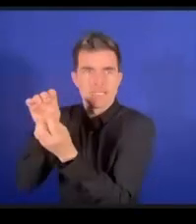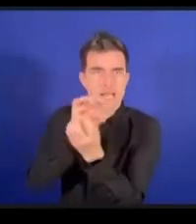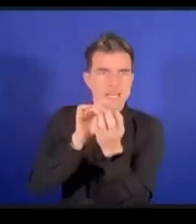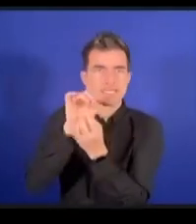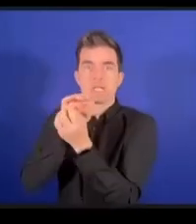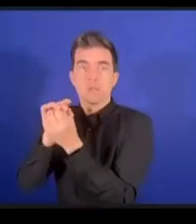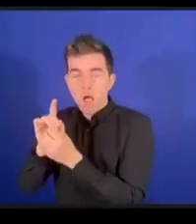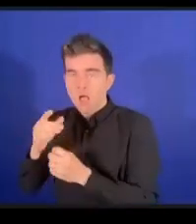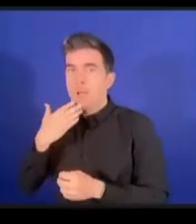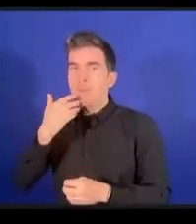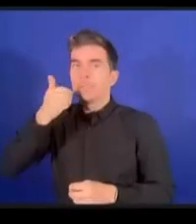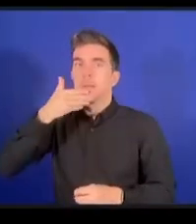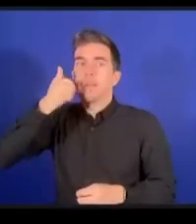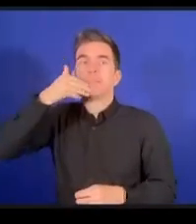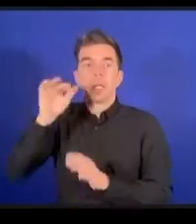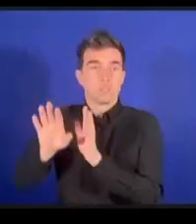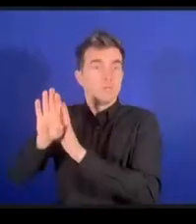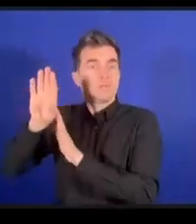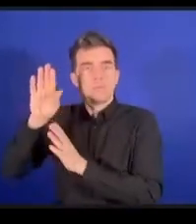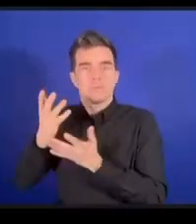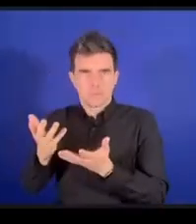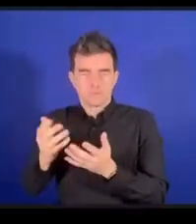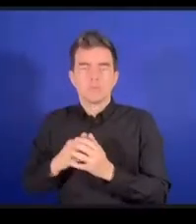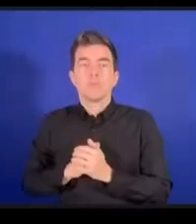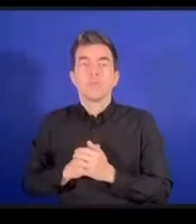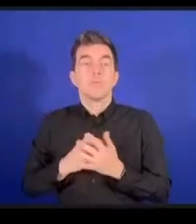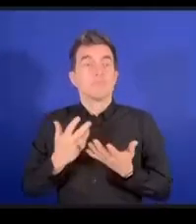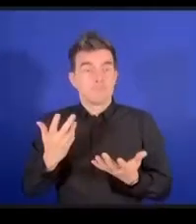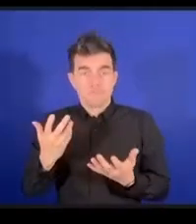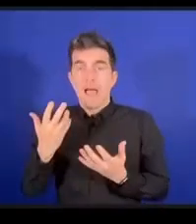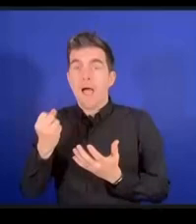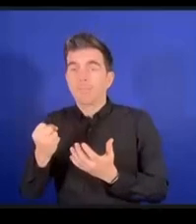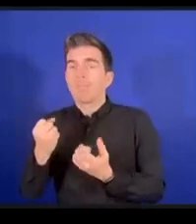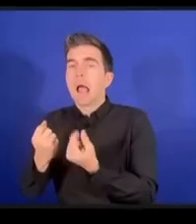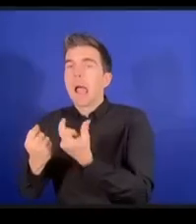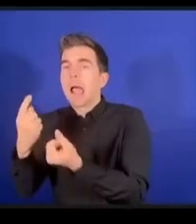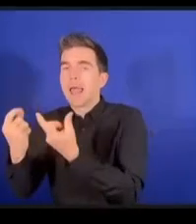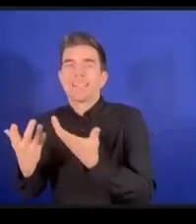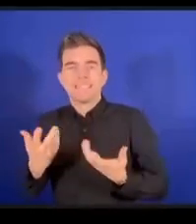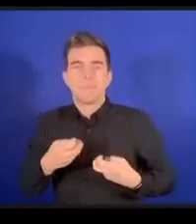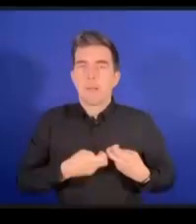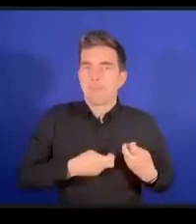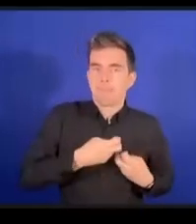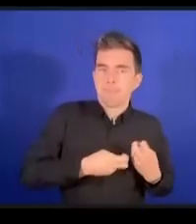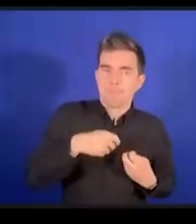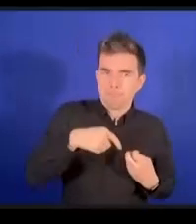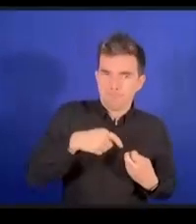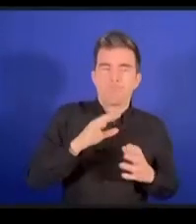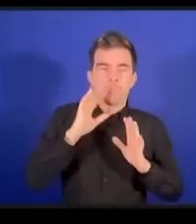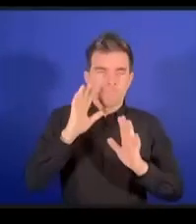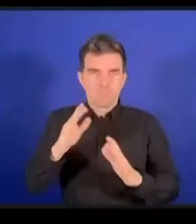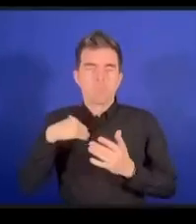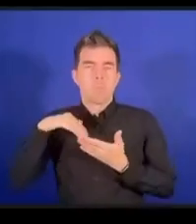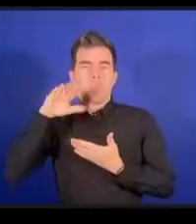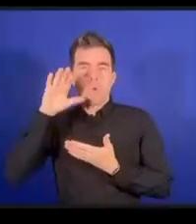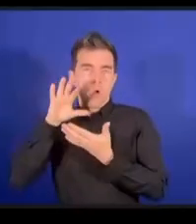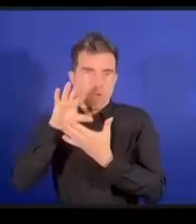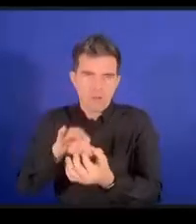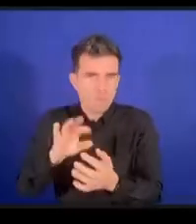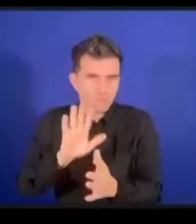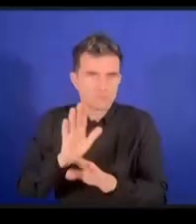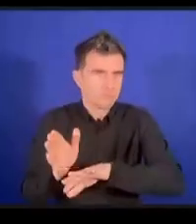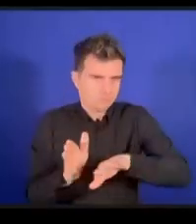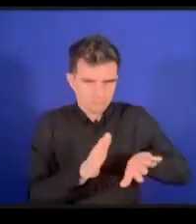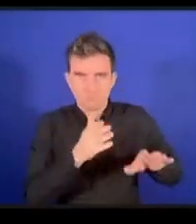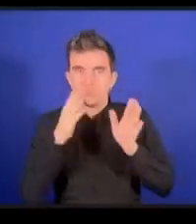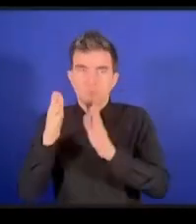場合もありますこれは特にアプリのレイヤーですサイバーセキュリティをやっている人たちあるいはネットワークの運用の人